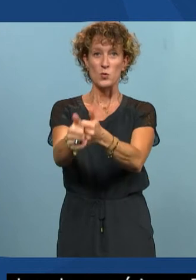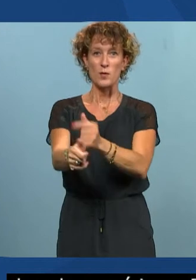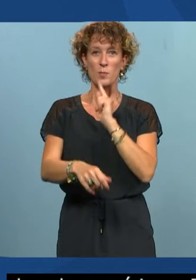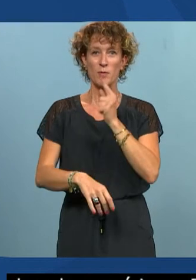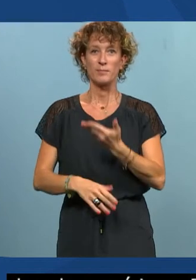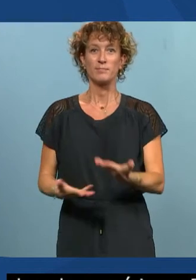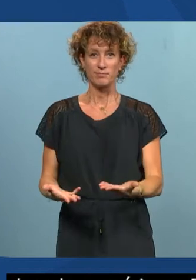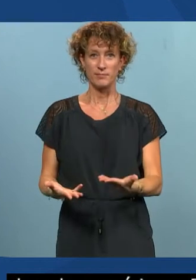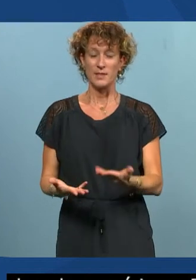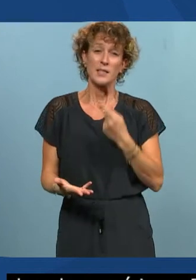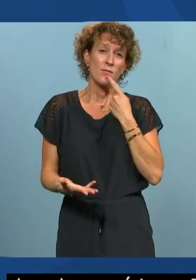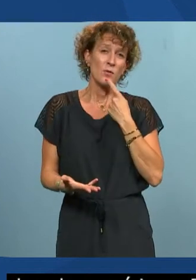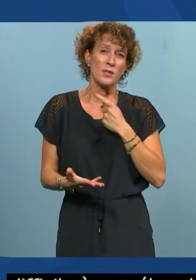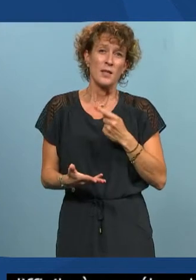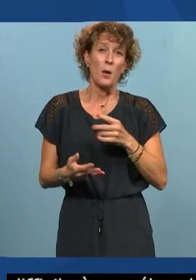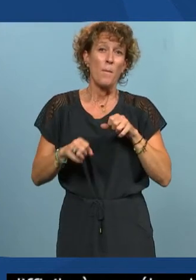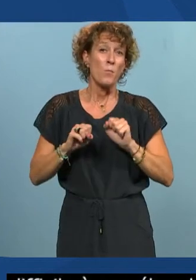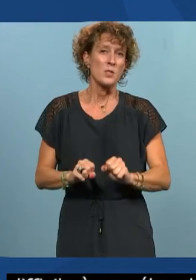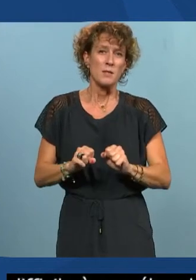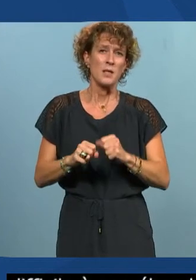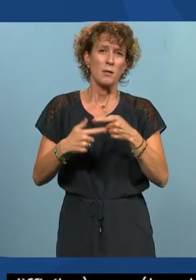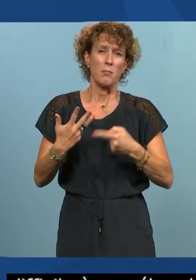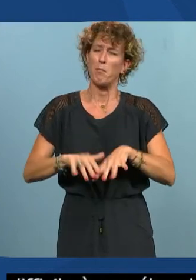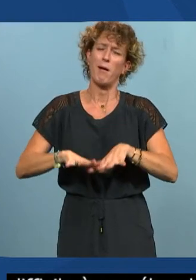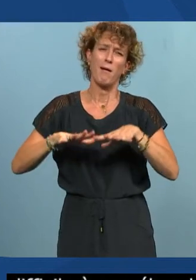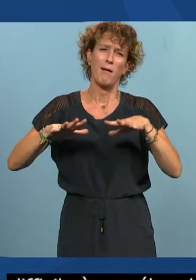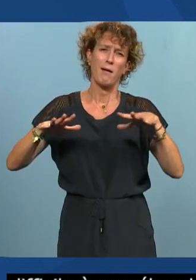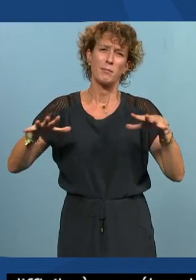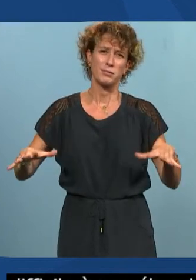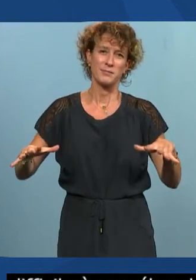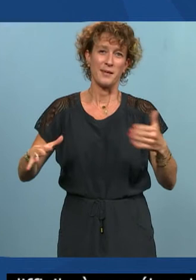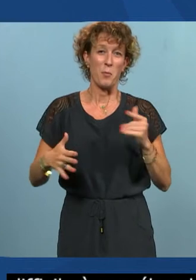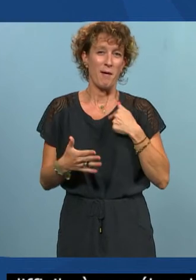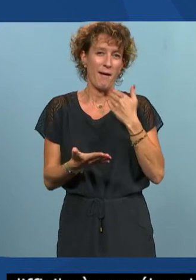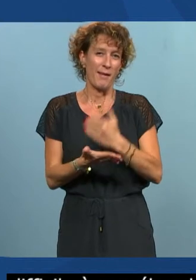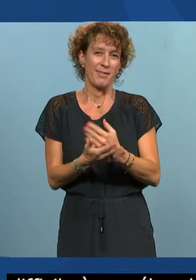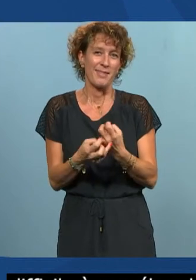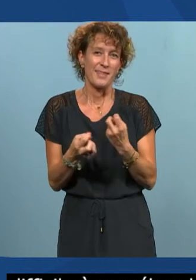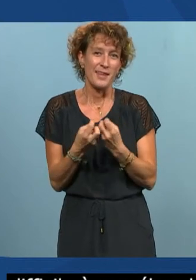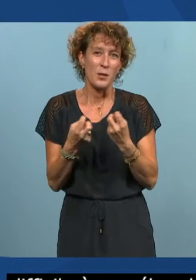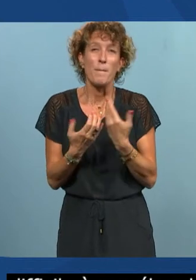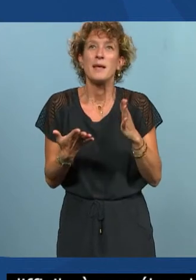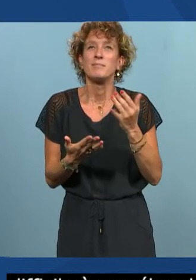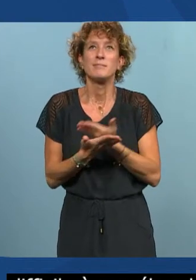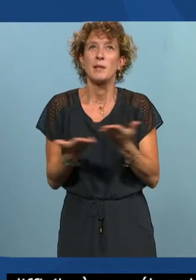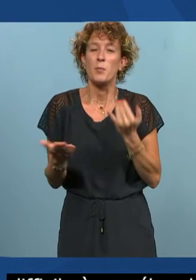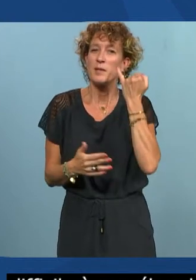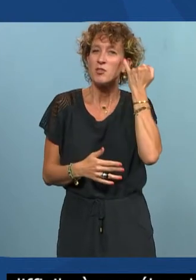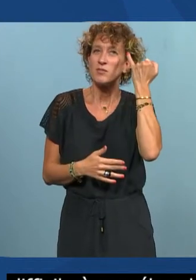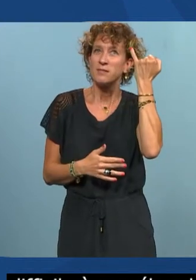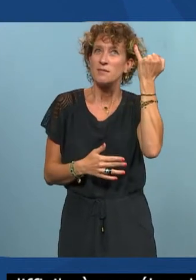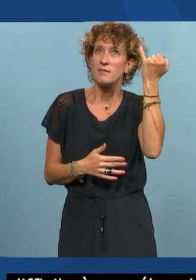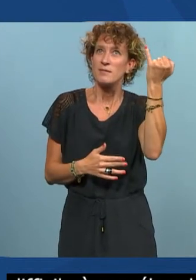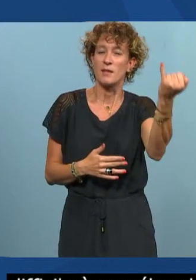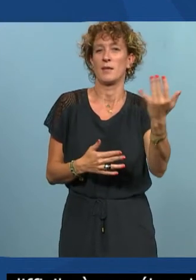existe des tas et des tas de possibilités différentes en réalité. Je vais m'arrêter là sur les exemples mais imaginez un petit peu la